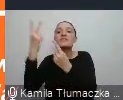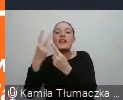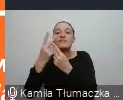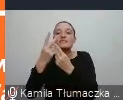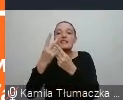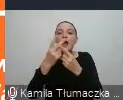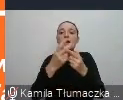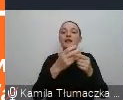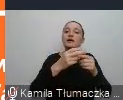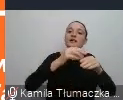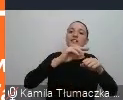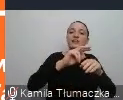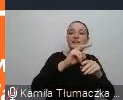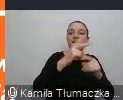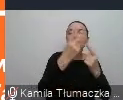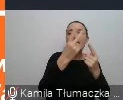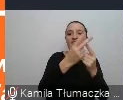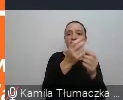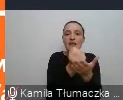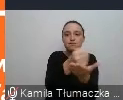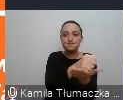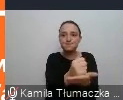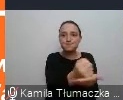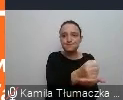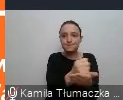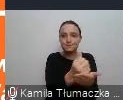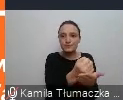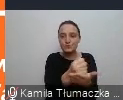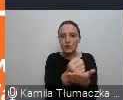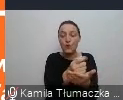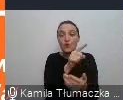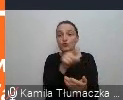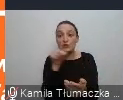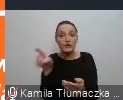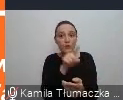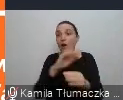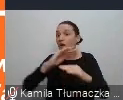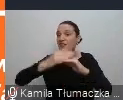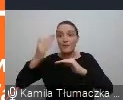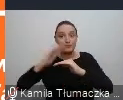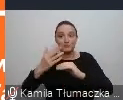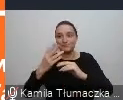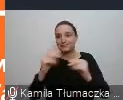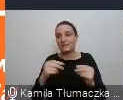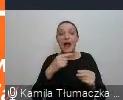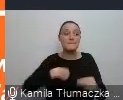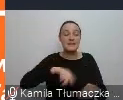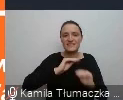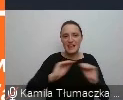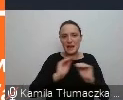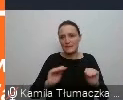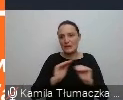i to ten screen time dokładnie tych dwóch mediów dotyczy, a my cytujemy, my terapeuci